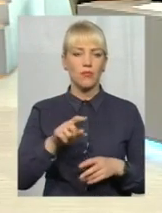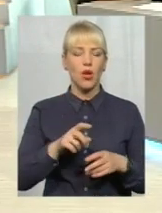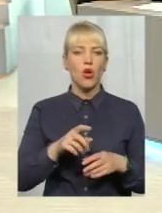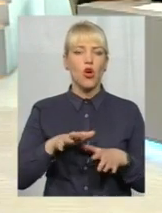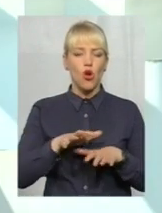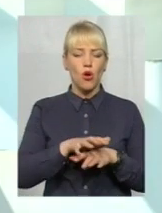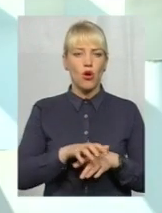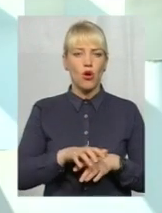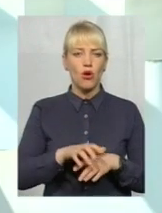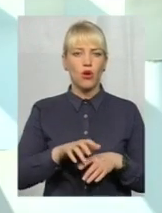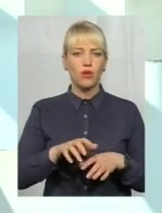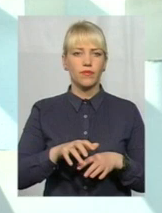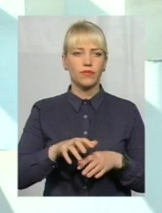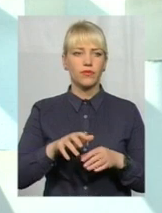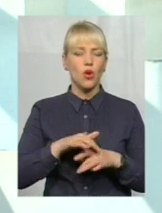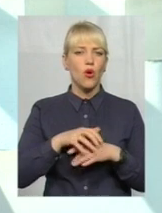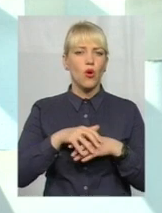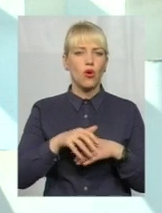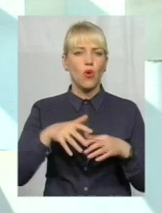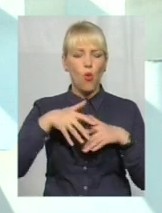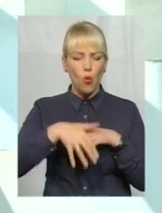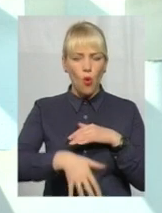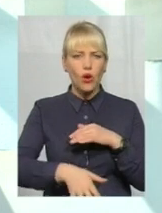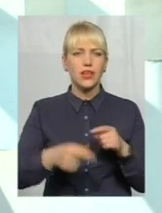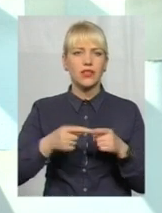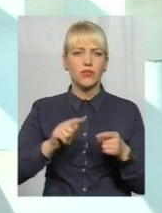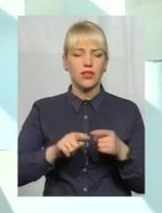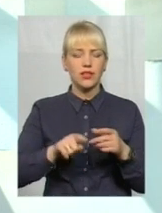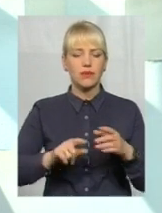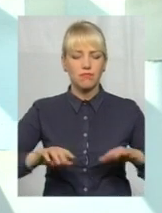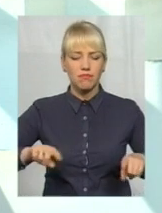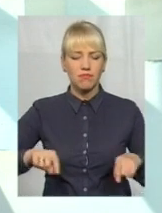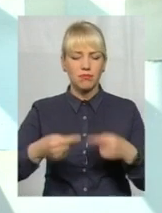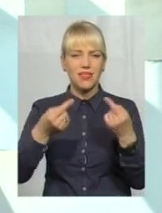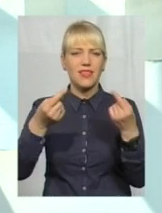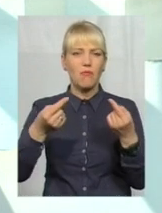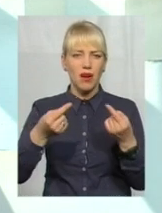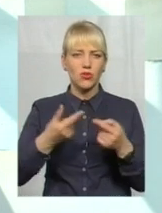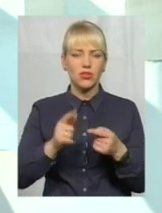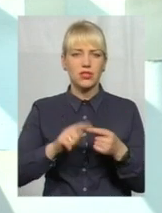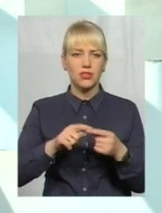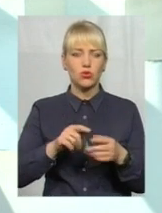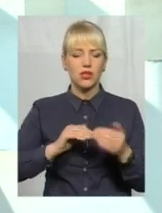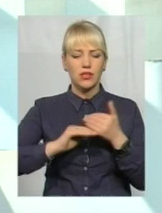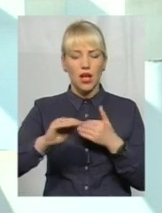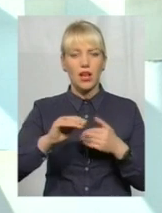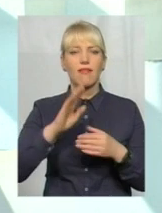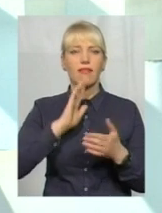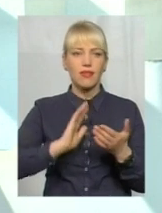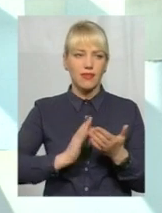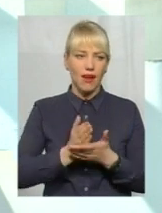землю. Тому спільно з ЖКГ вирішили, що там буде бруківочка. Якість бруківки, в принципі,